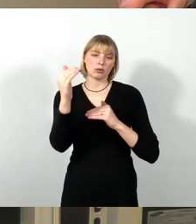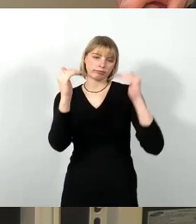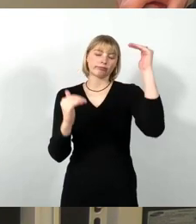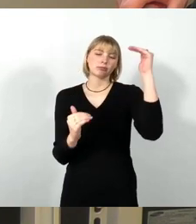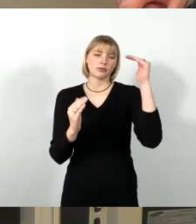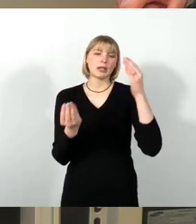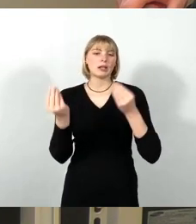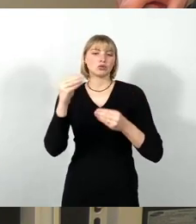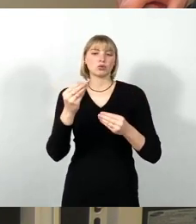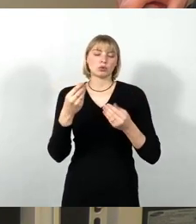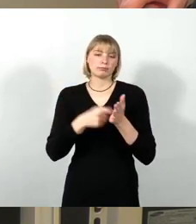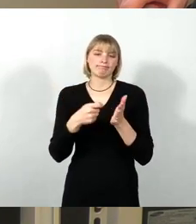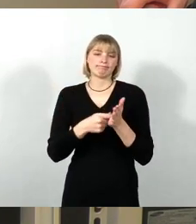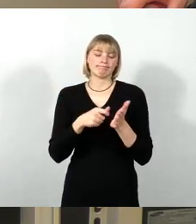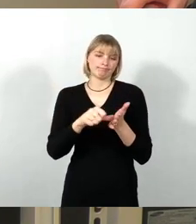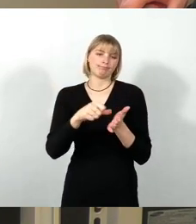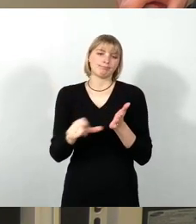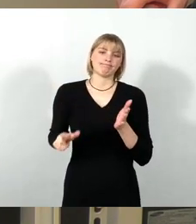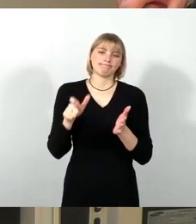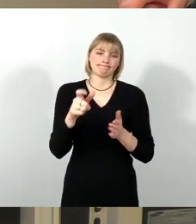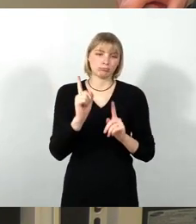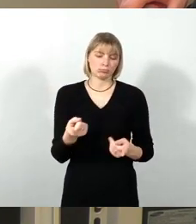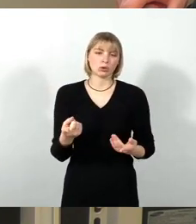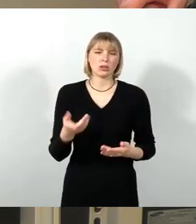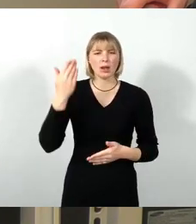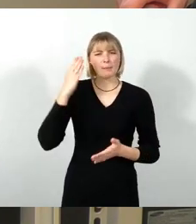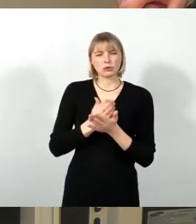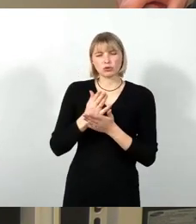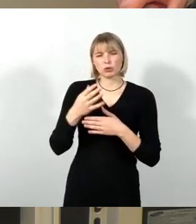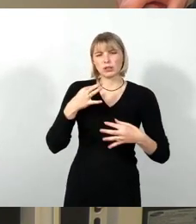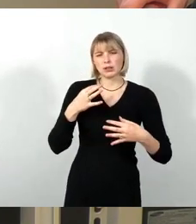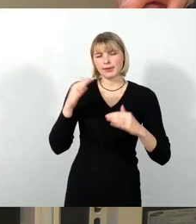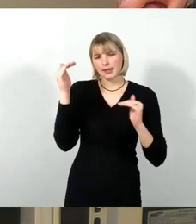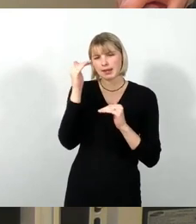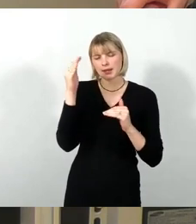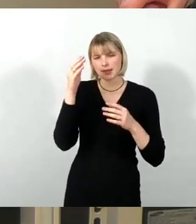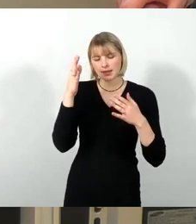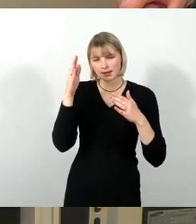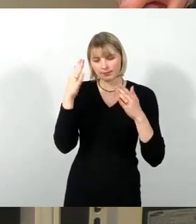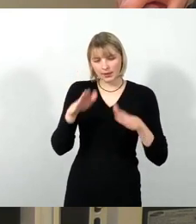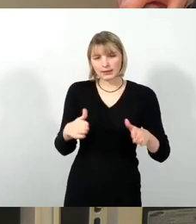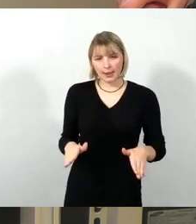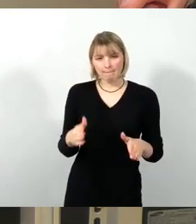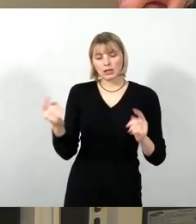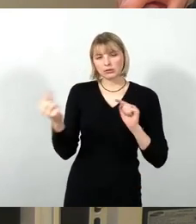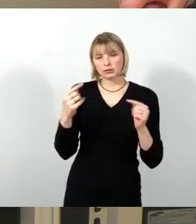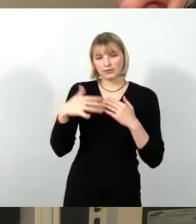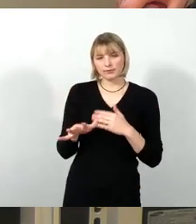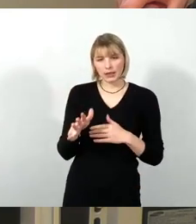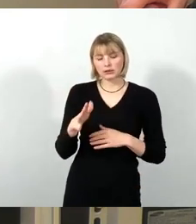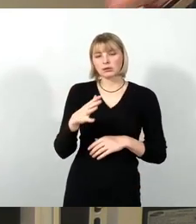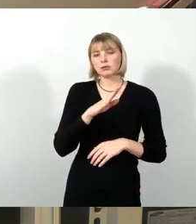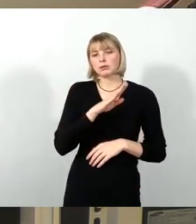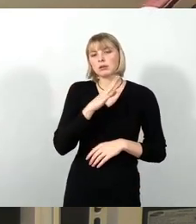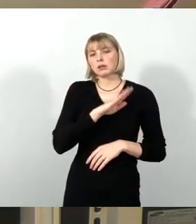Wir haben diese Debatte im Dezember geführt über das sogenannte Dekarbonisierungskonzept der Sachsen-Energie. Und ich habe damals, und leider